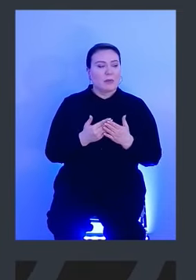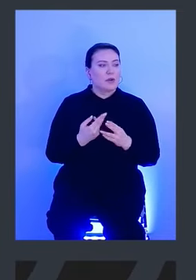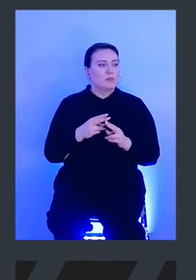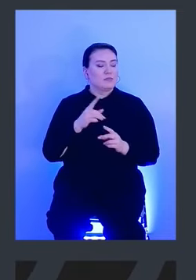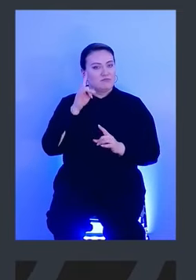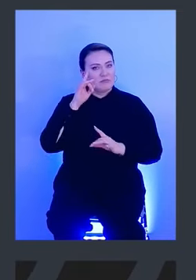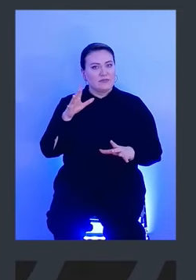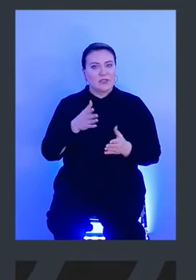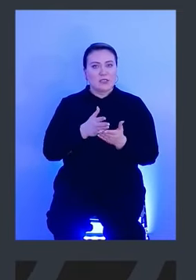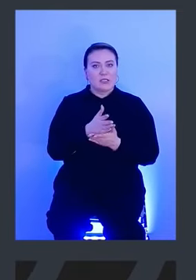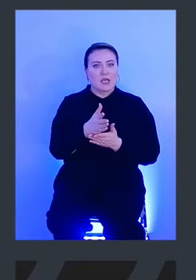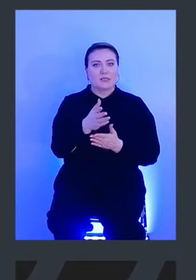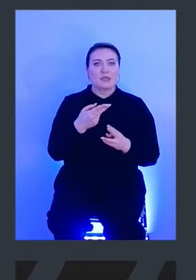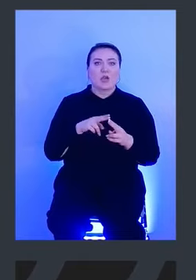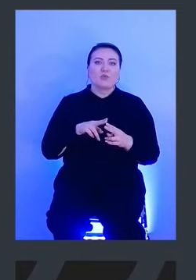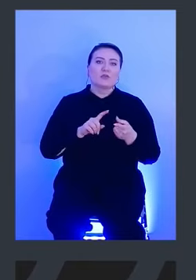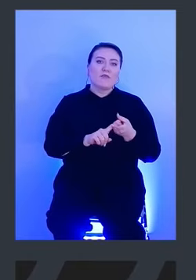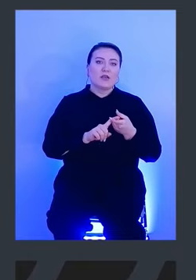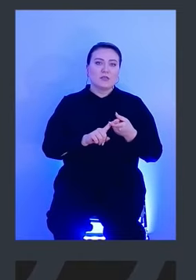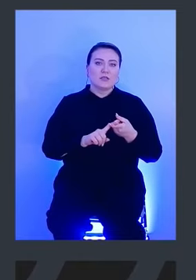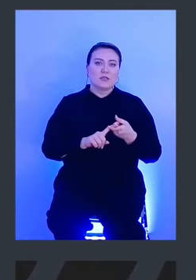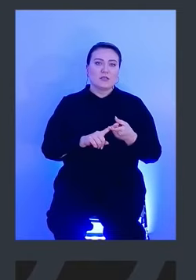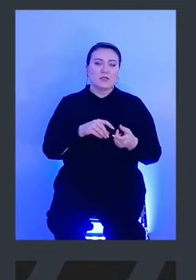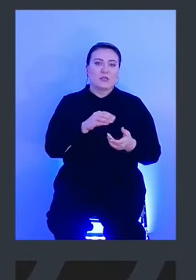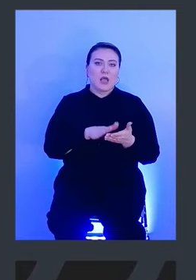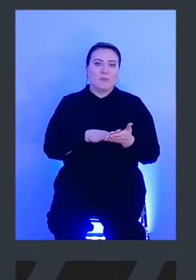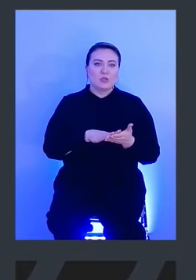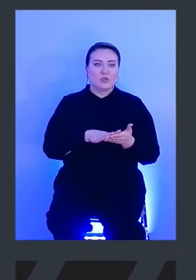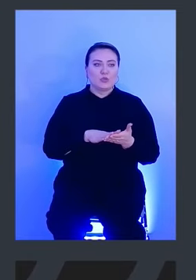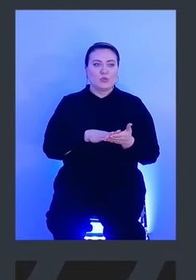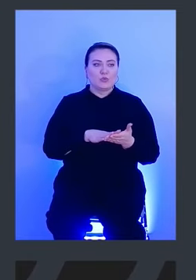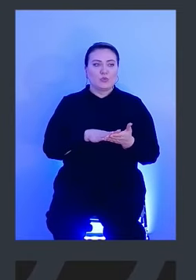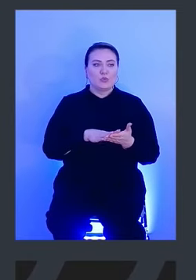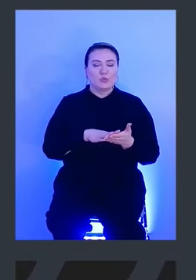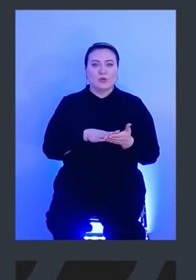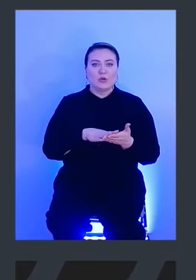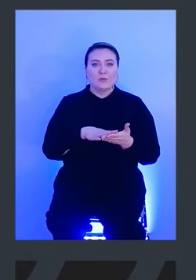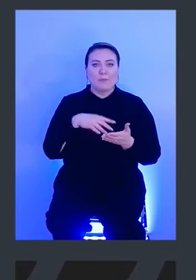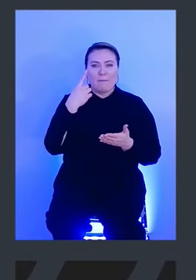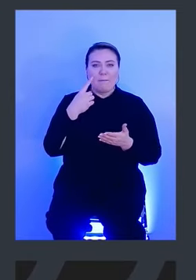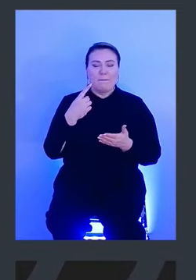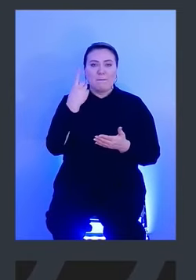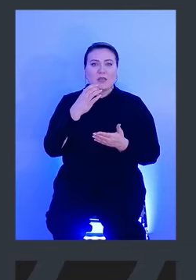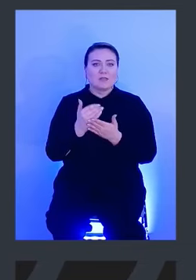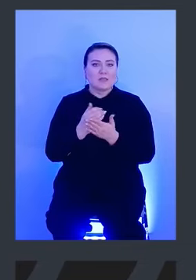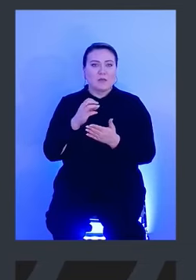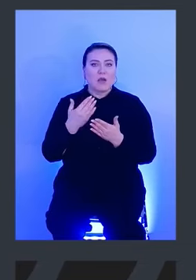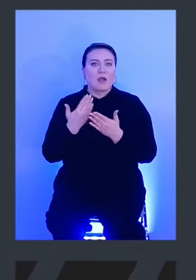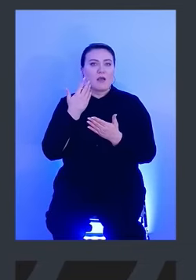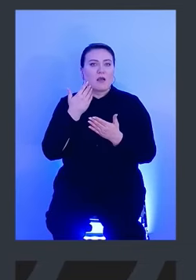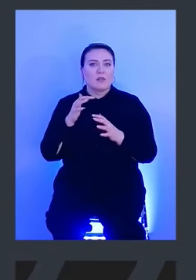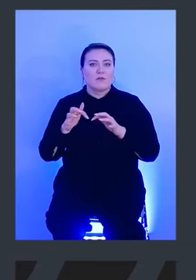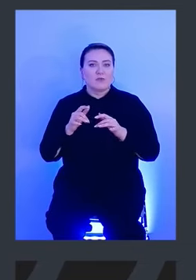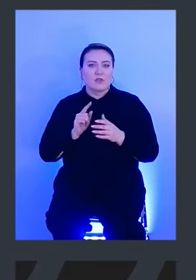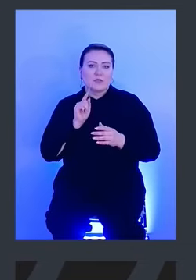довольно известные тактики, которые связаны с записью, то есть с персистом, когда злоумышленник записывается, например, в